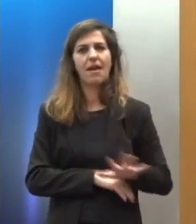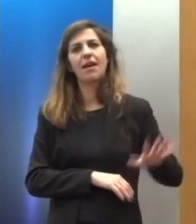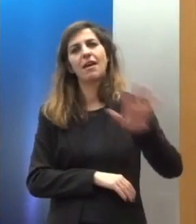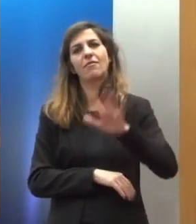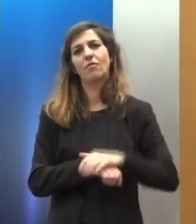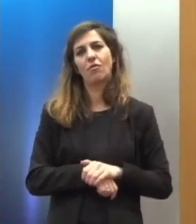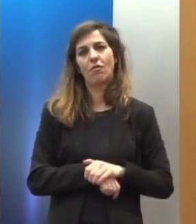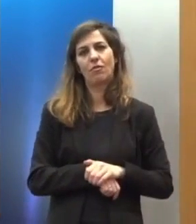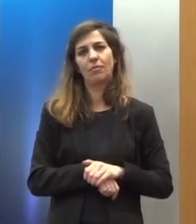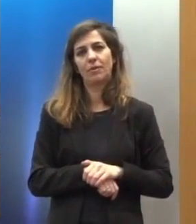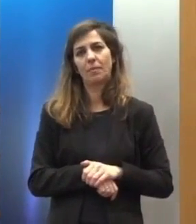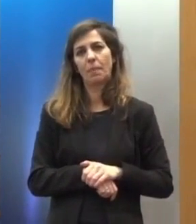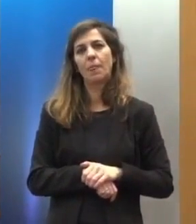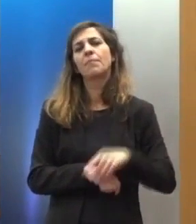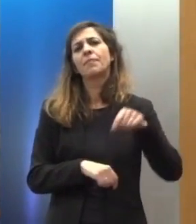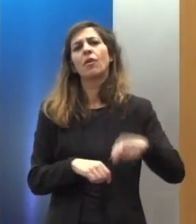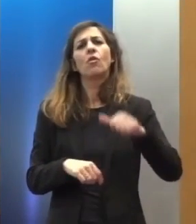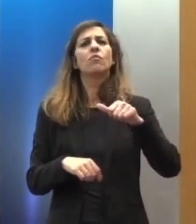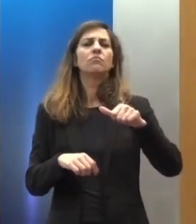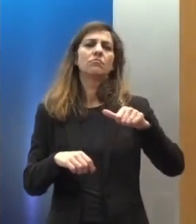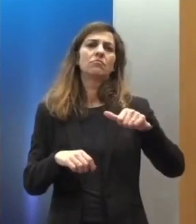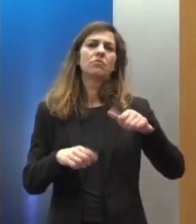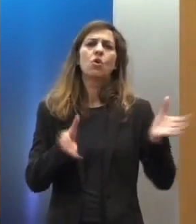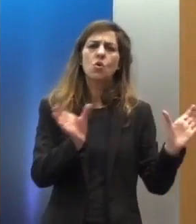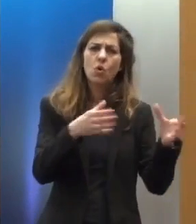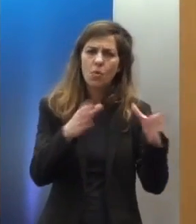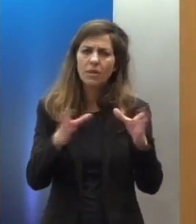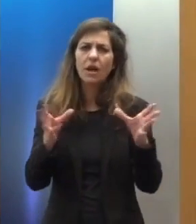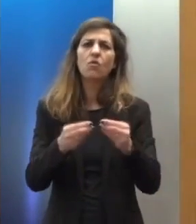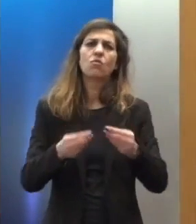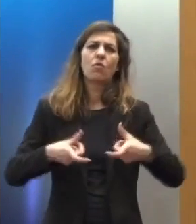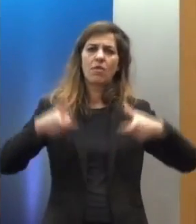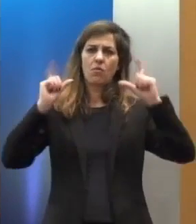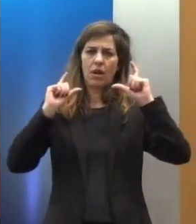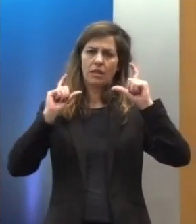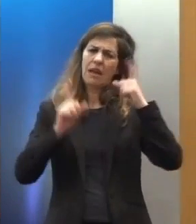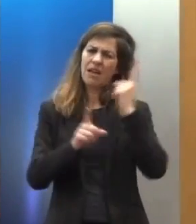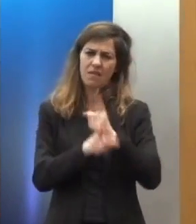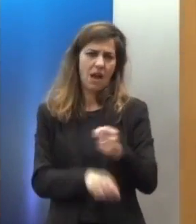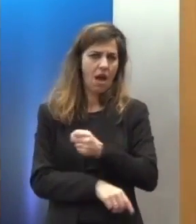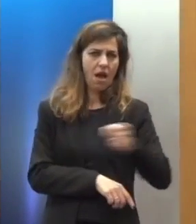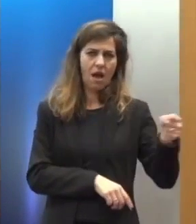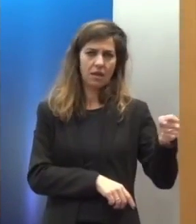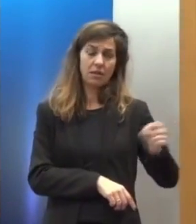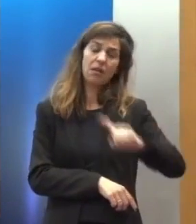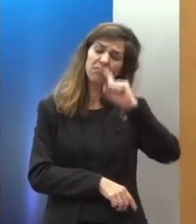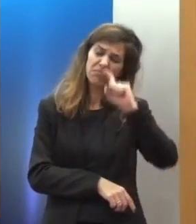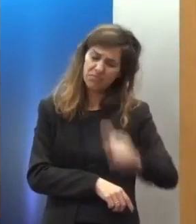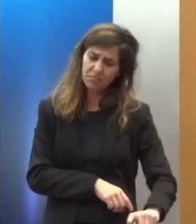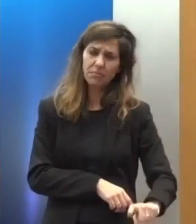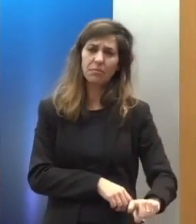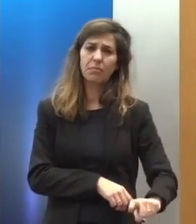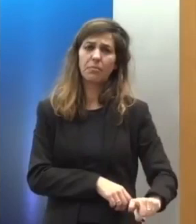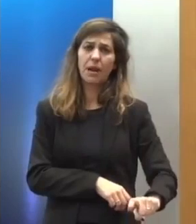δημοκρατικές δυνάμεις του συνταγματικού τόξου και κυρίως οι προοδευτικές και αριστερές δυνάμεις οφείλουν να ανταποκριθούν στο διαχρονικό